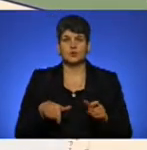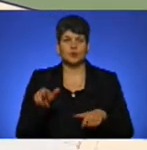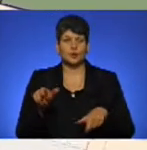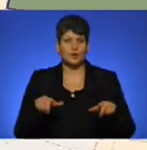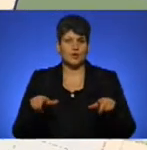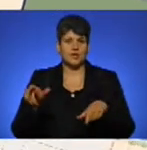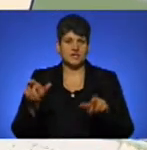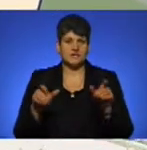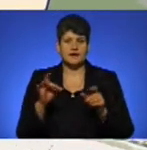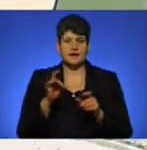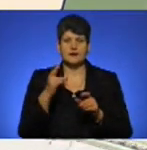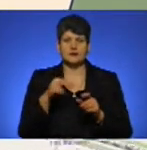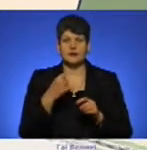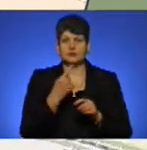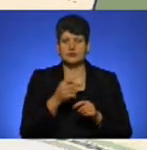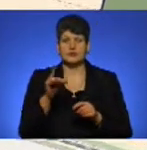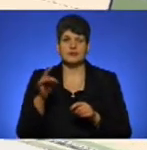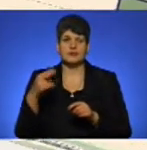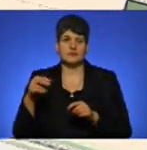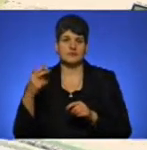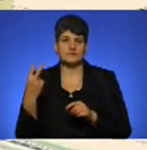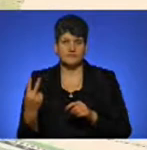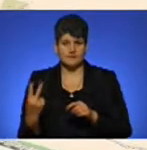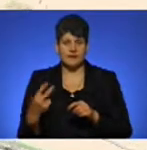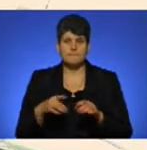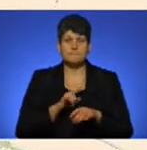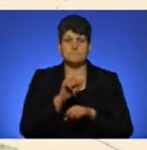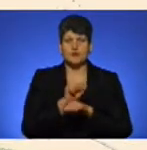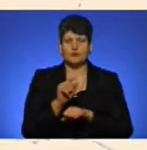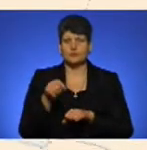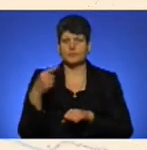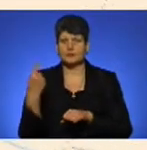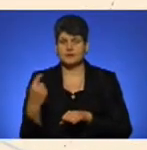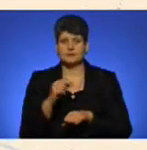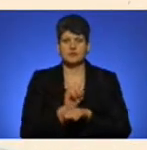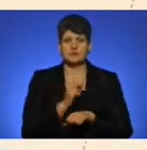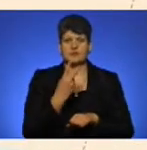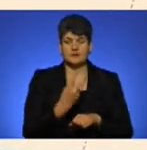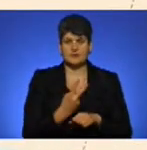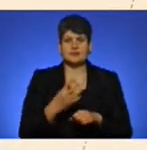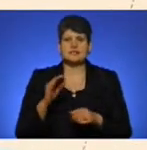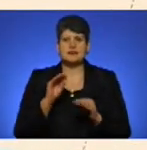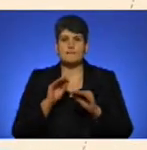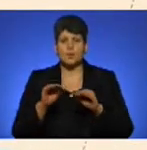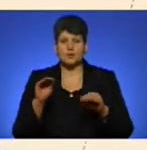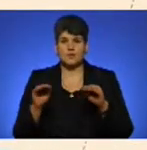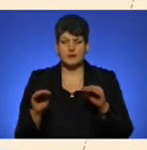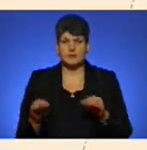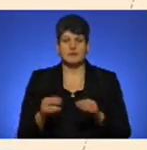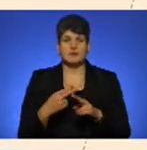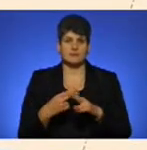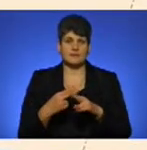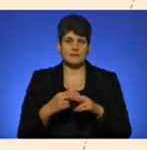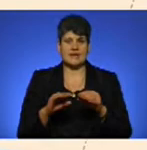РД-1, РД-2, перон номер 1 та перон номер 2 із покриттям PCN-21 армований